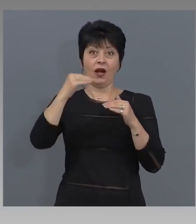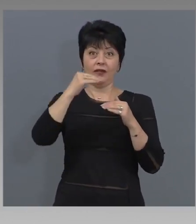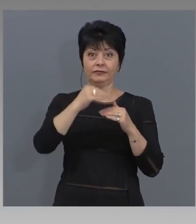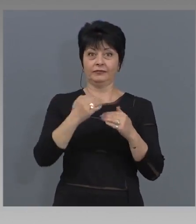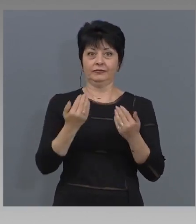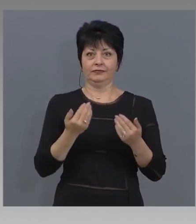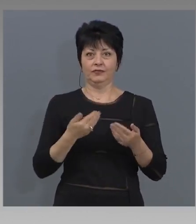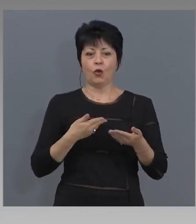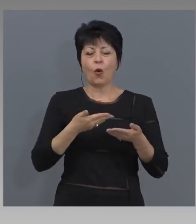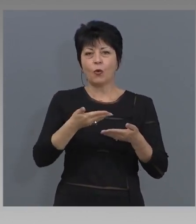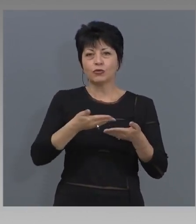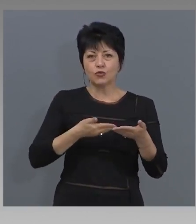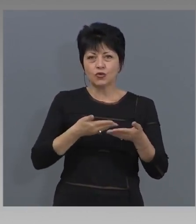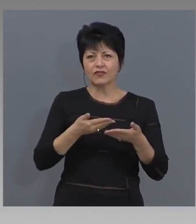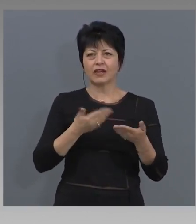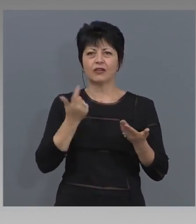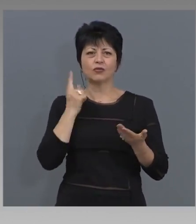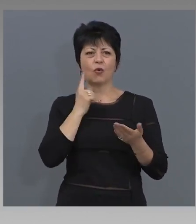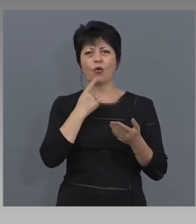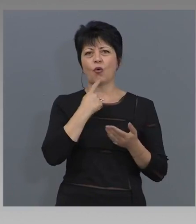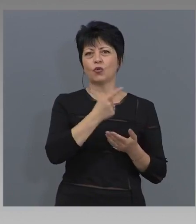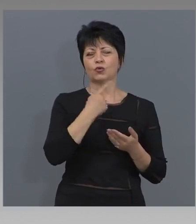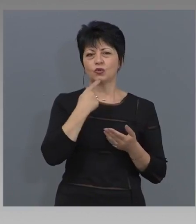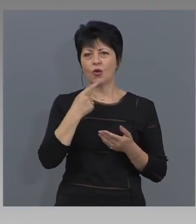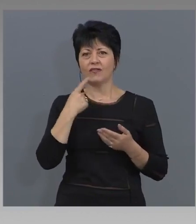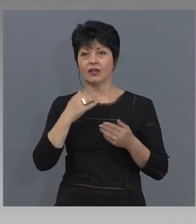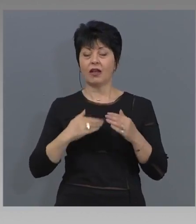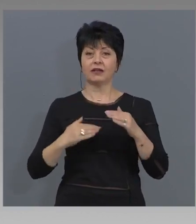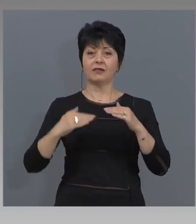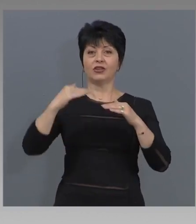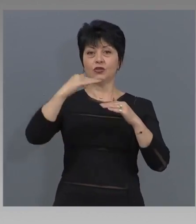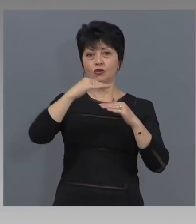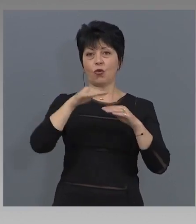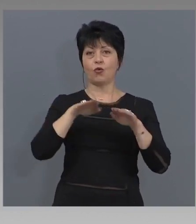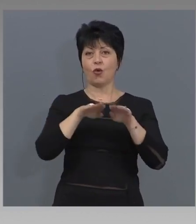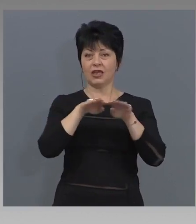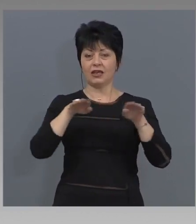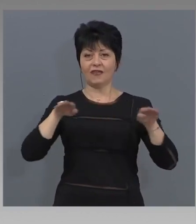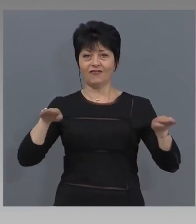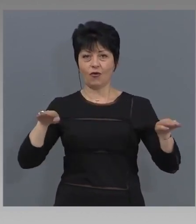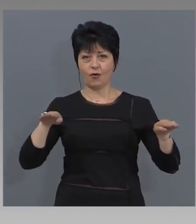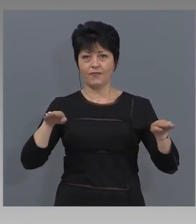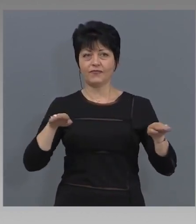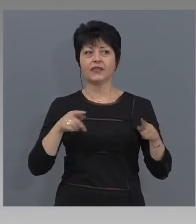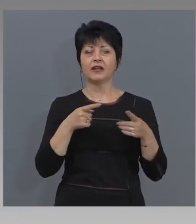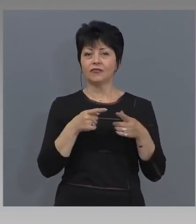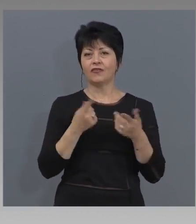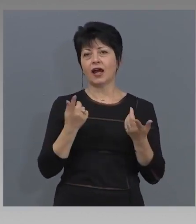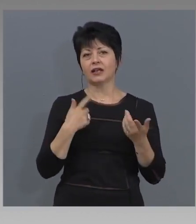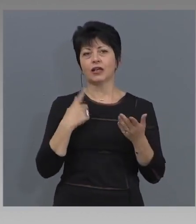сервиза, условията, на още по-високо ниво, като гаранция и за бъдещ